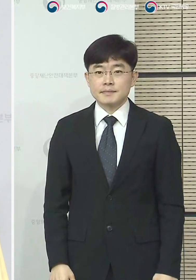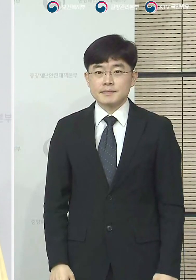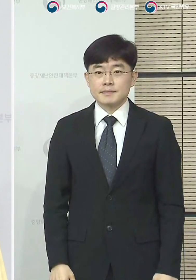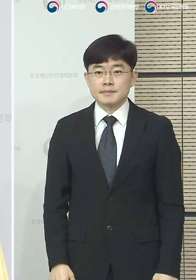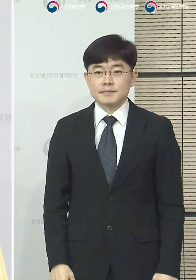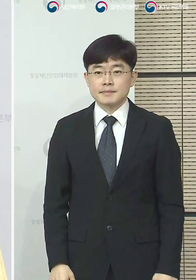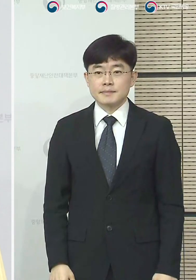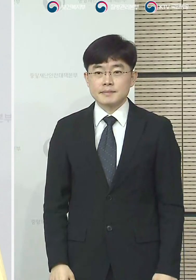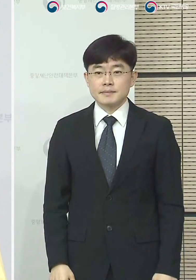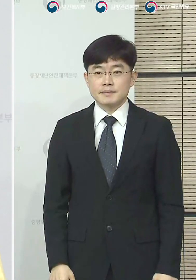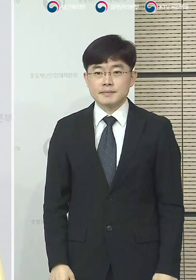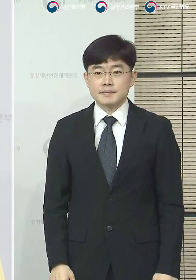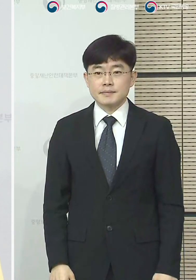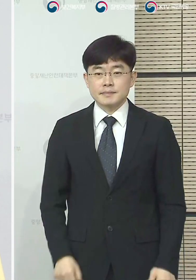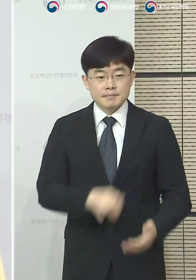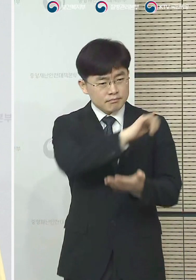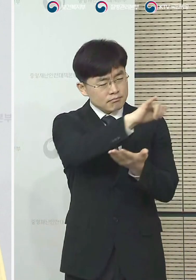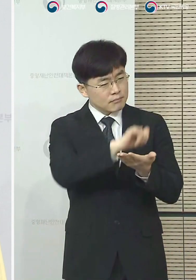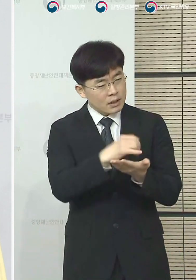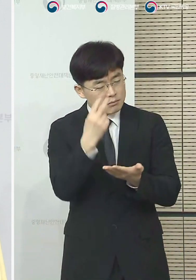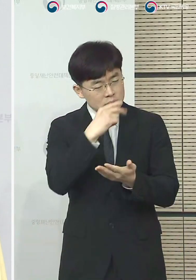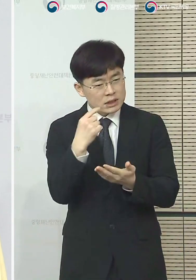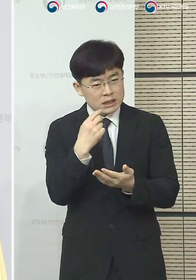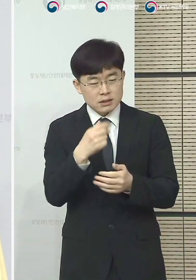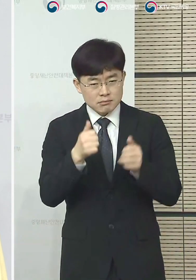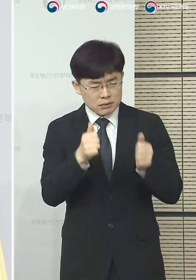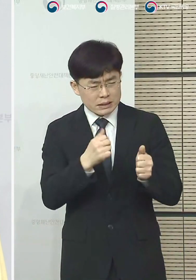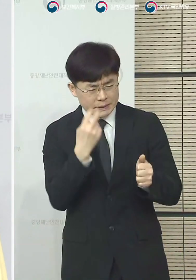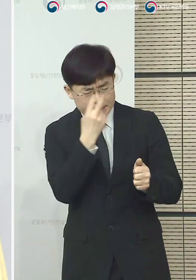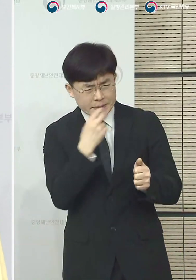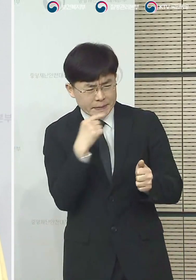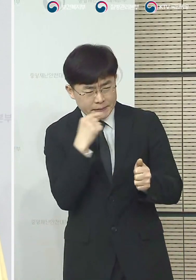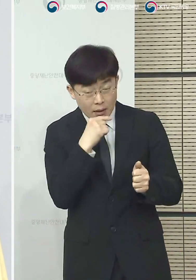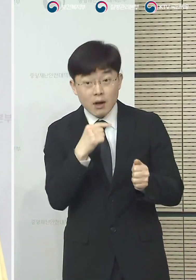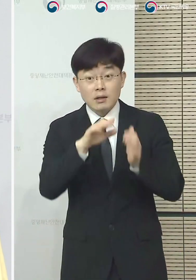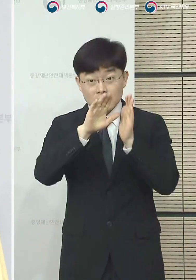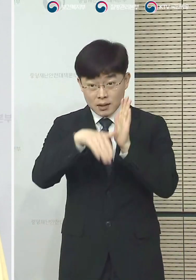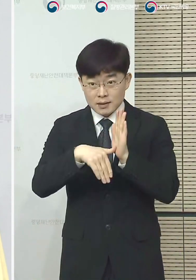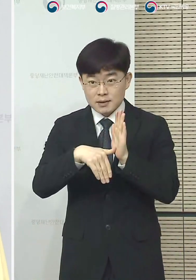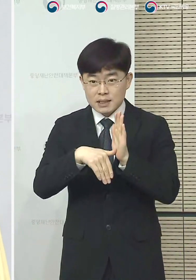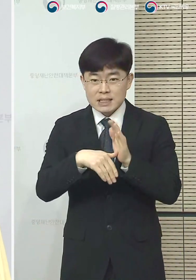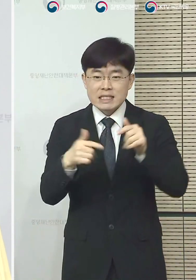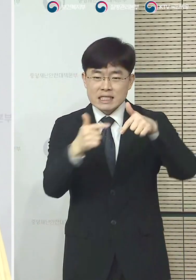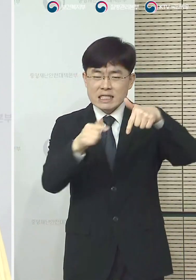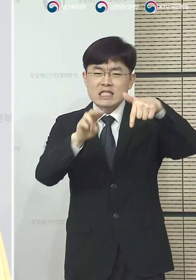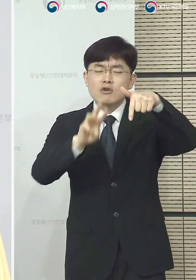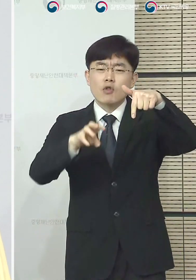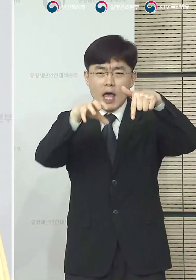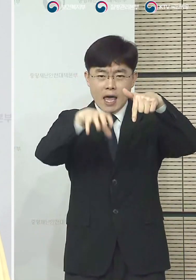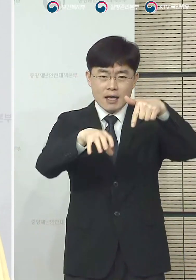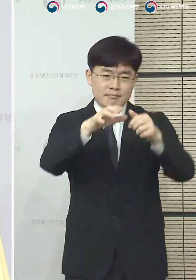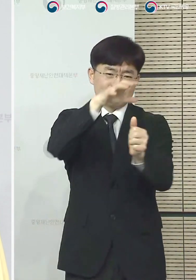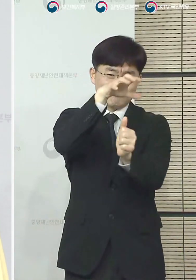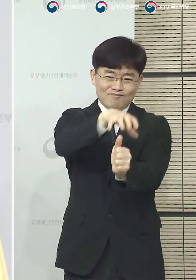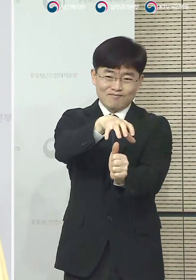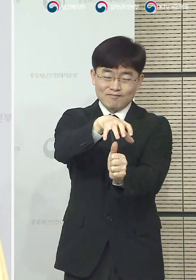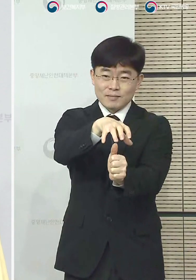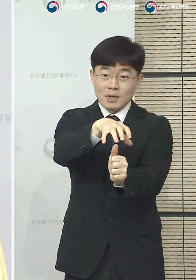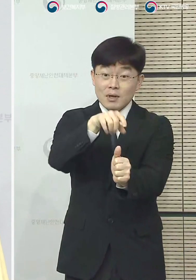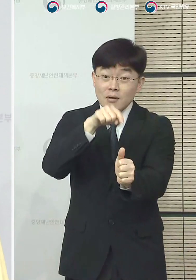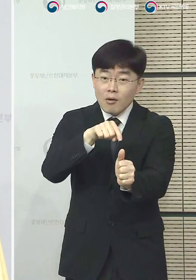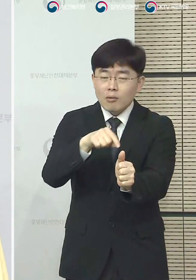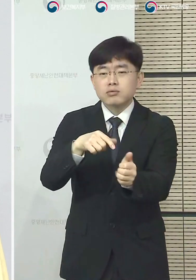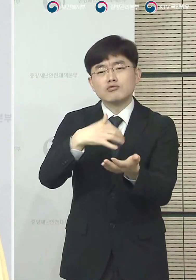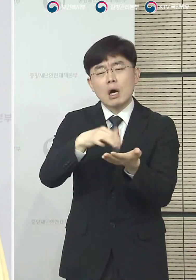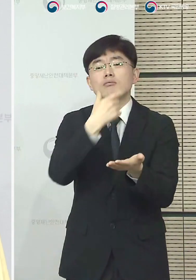입국 절차를 확대를 하면 지금 현재 인천공항에 있는 격리시설이 격리시설 이외에